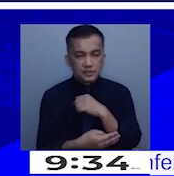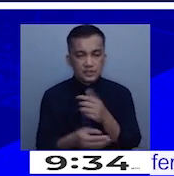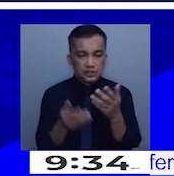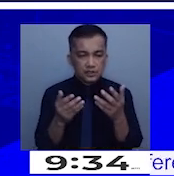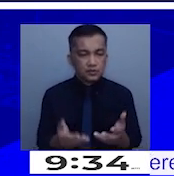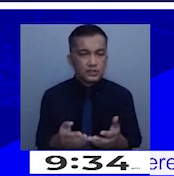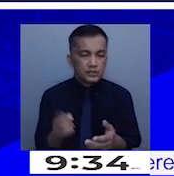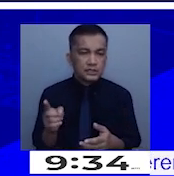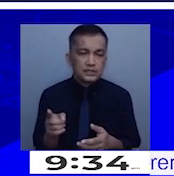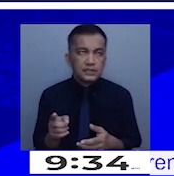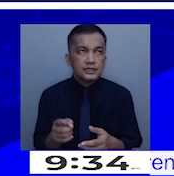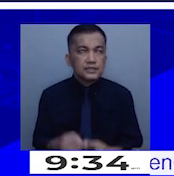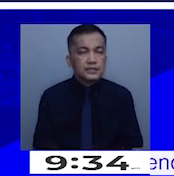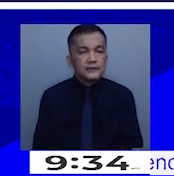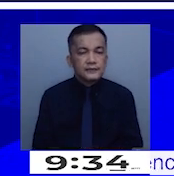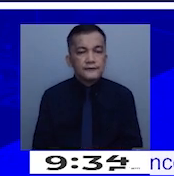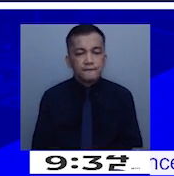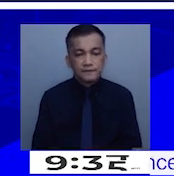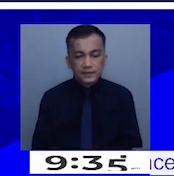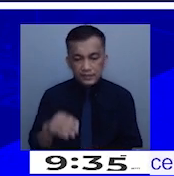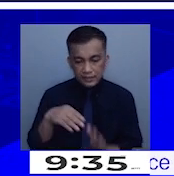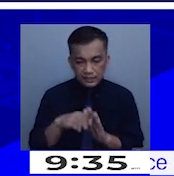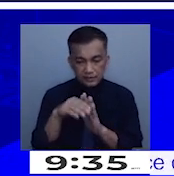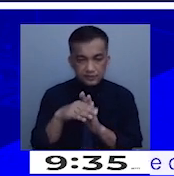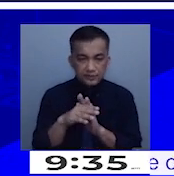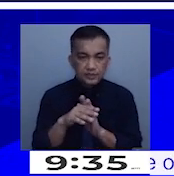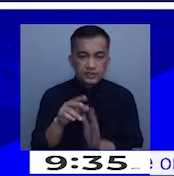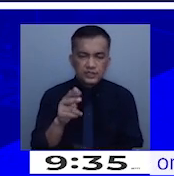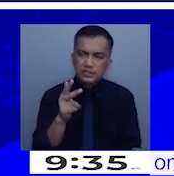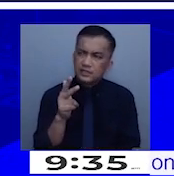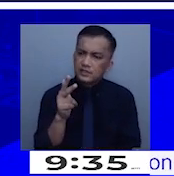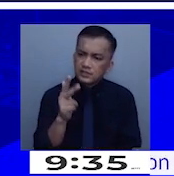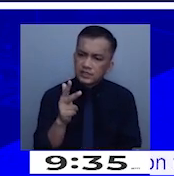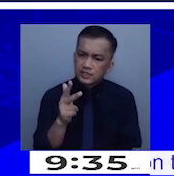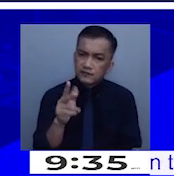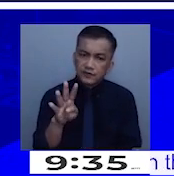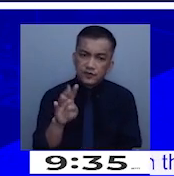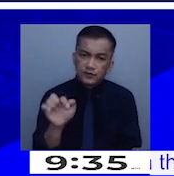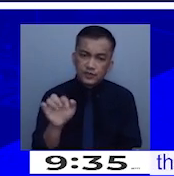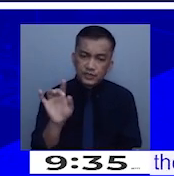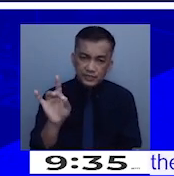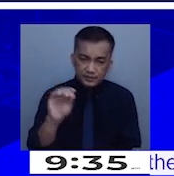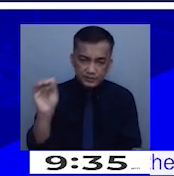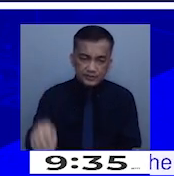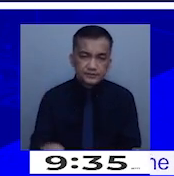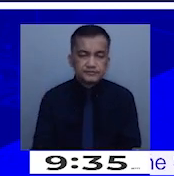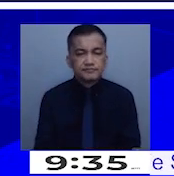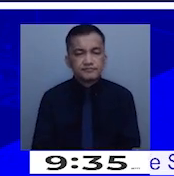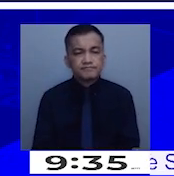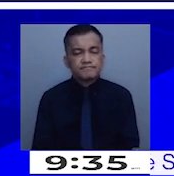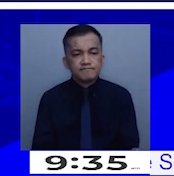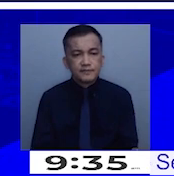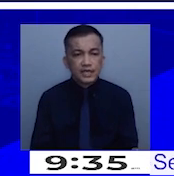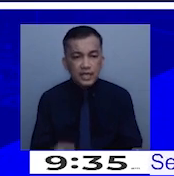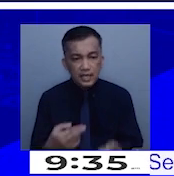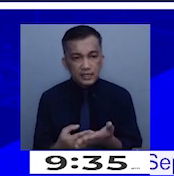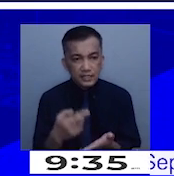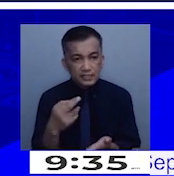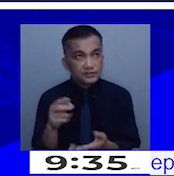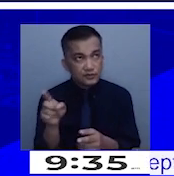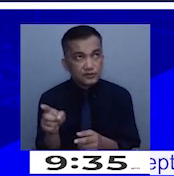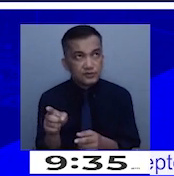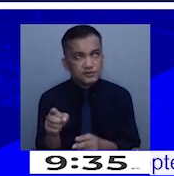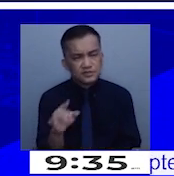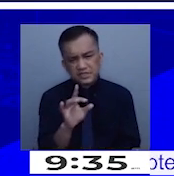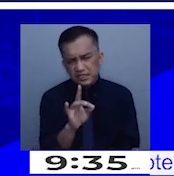niya sa inflation ay nasa 34.8%. Ang rice doon ay mga